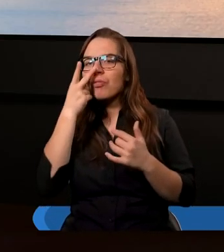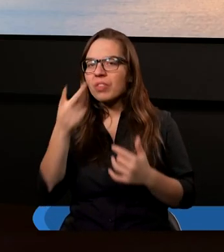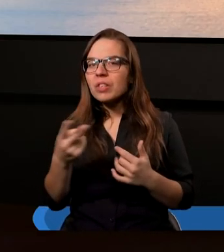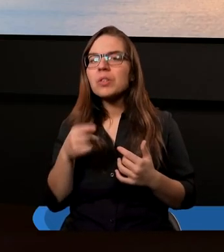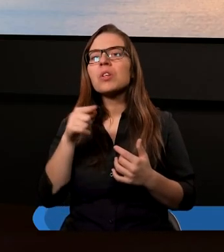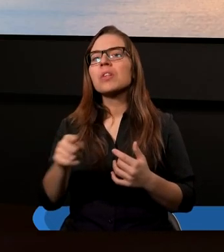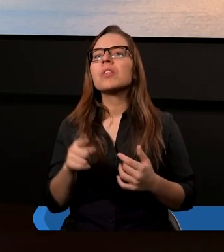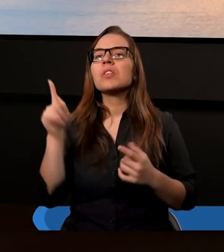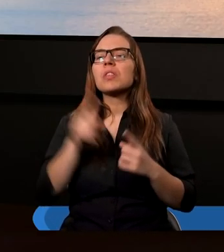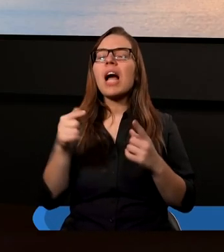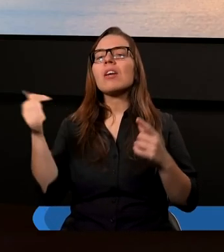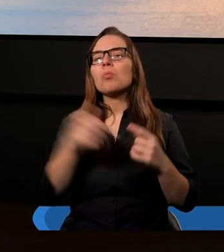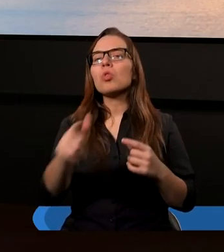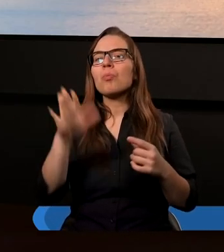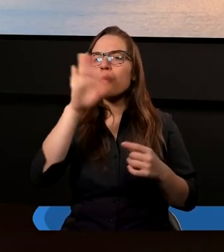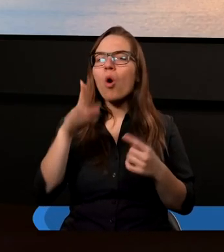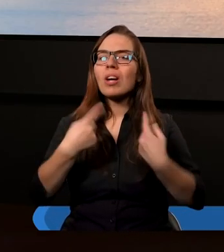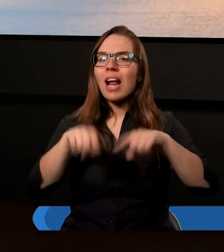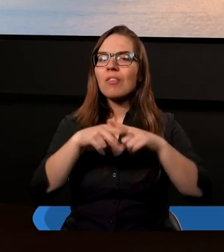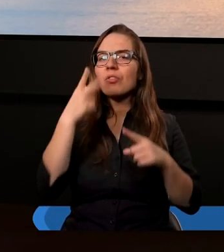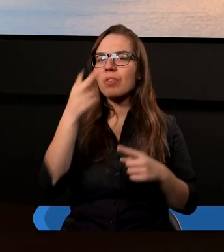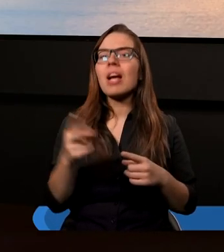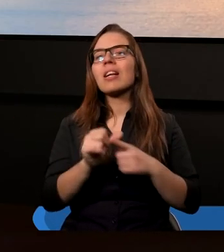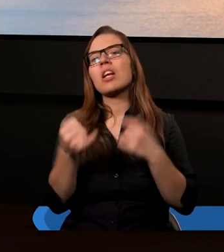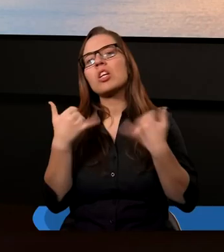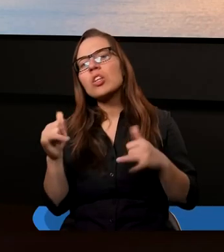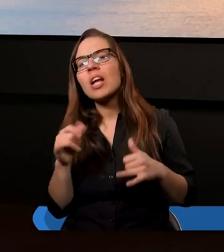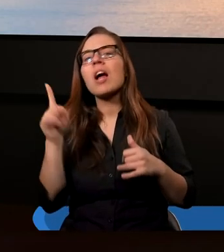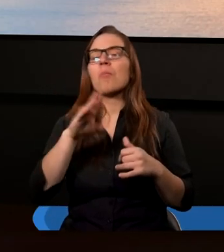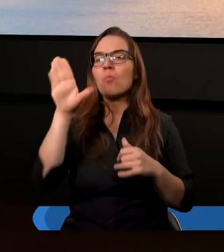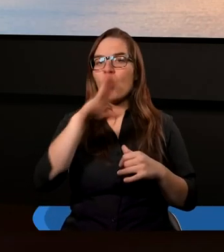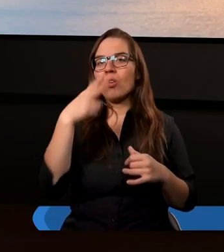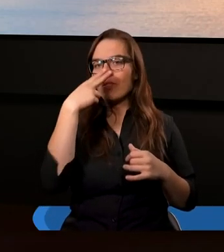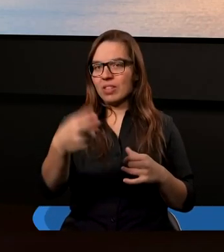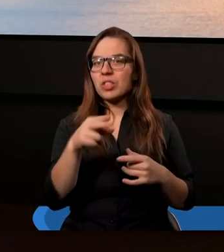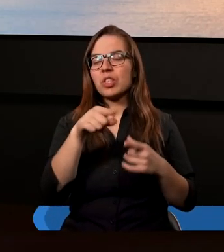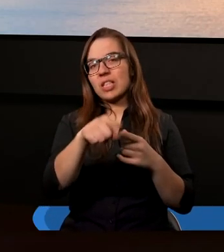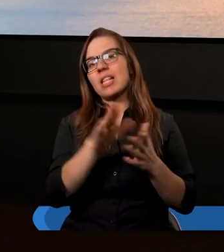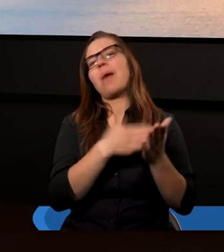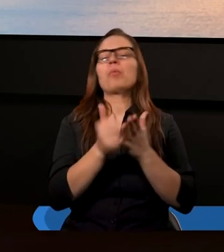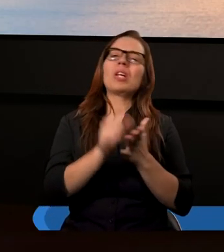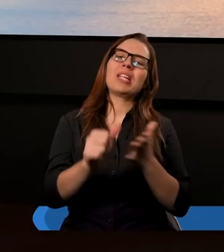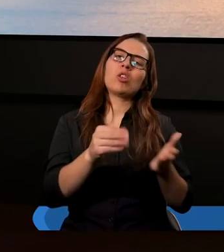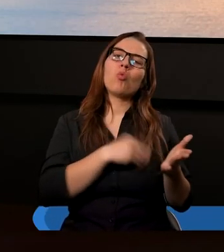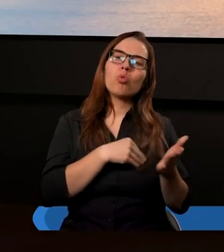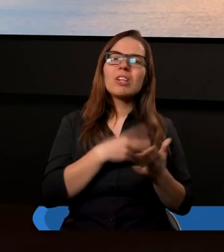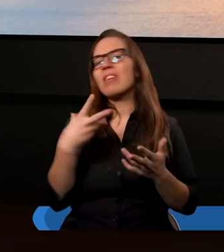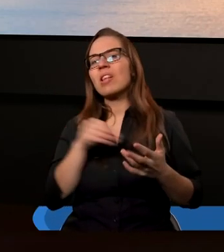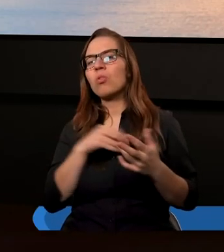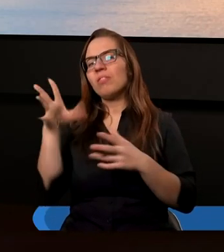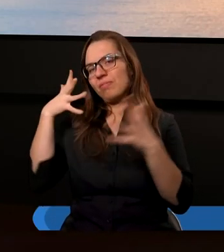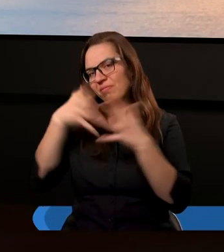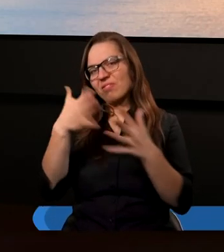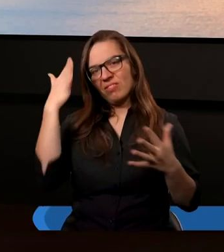ta rzecz jest uczciwa wobec Pana Boga. To zawsze jest odwrotnie. Czy Pan Bóg to widzi rzeczywiście za uczciwe? I wtedy właśnie ja muszę